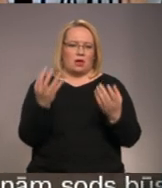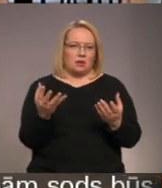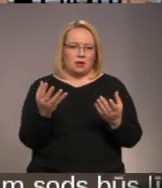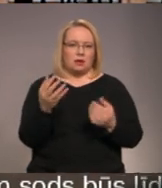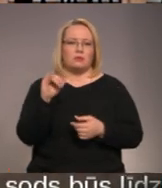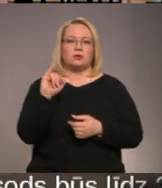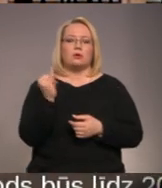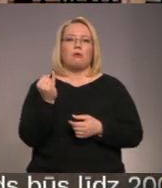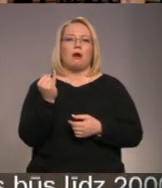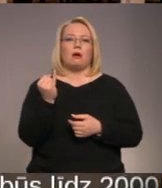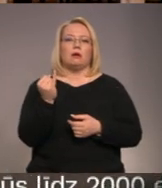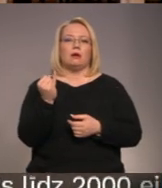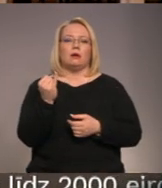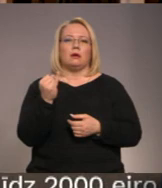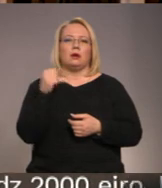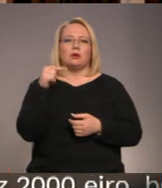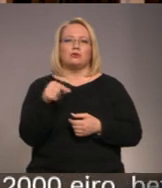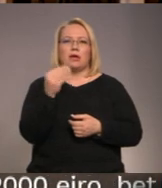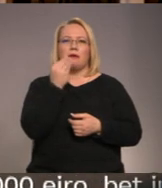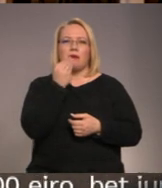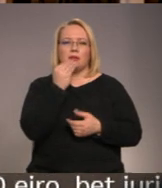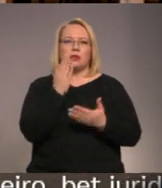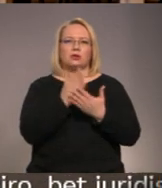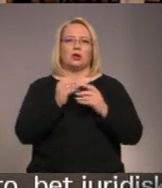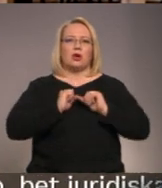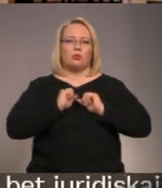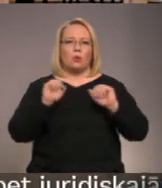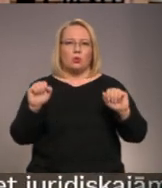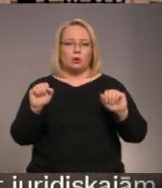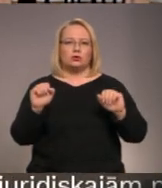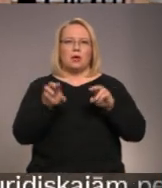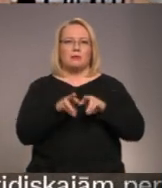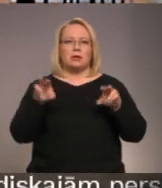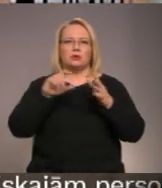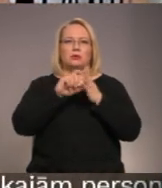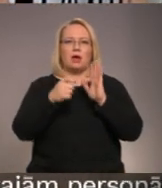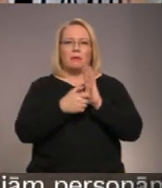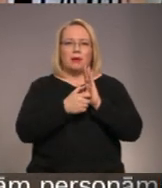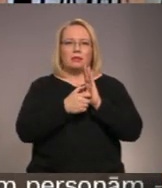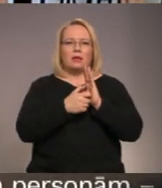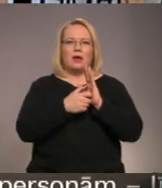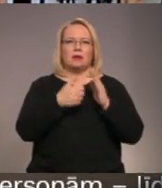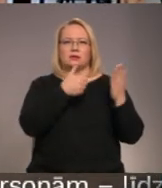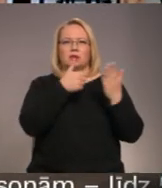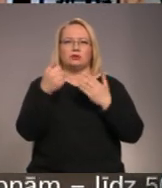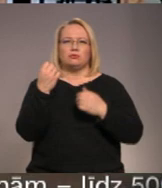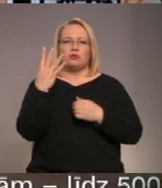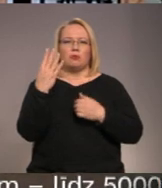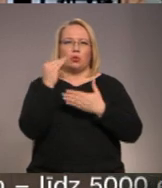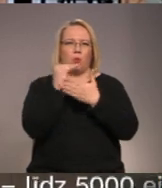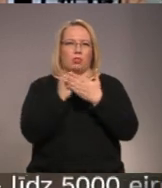šī ieģināšana tika nodrošināta pēc ministru kabineta 614 noteikumiem,